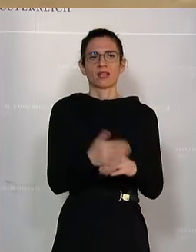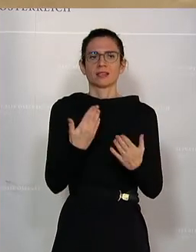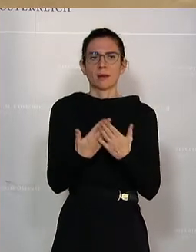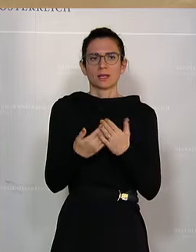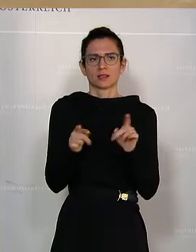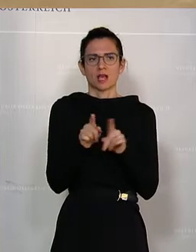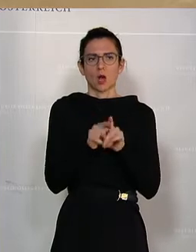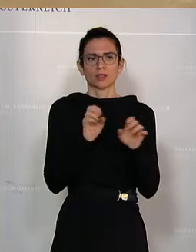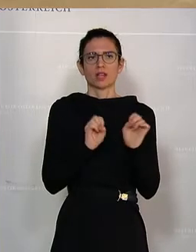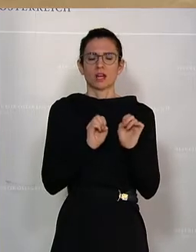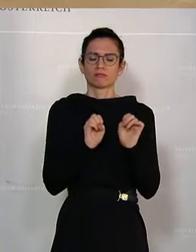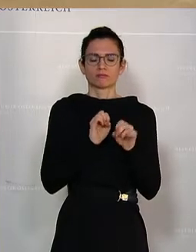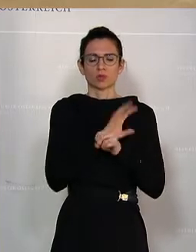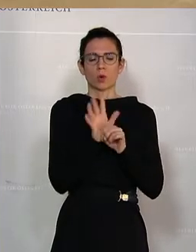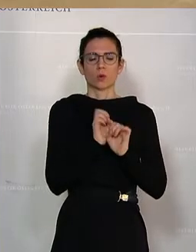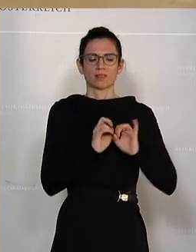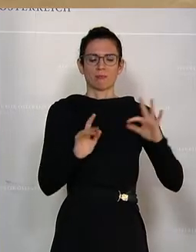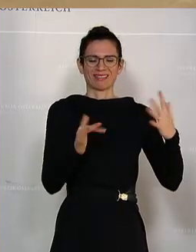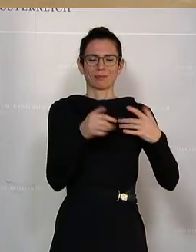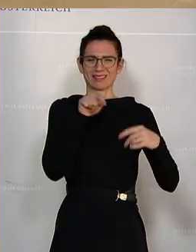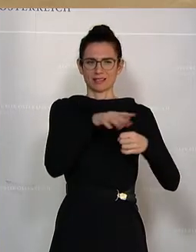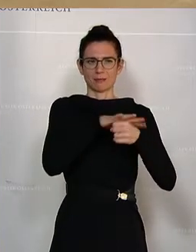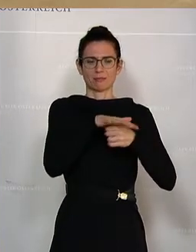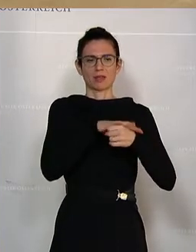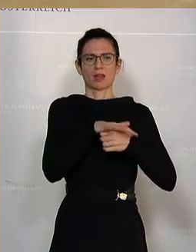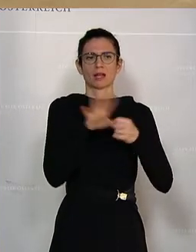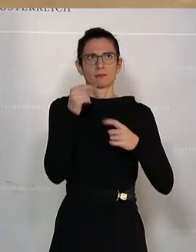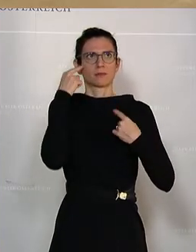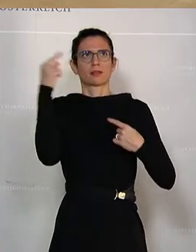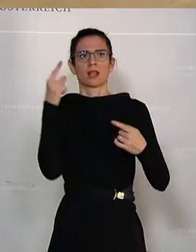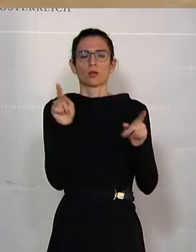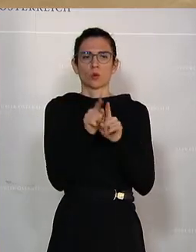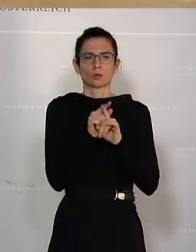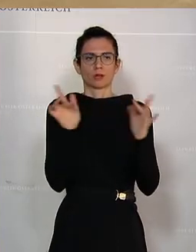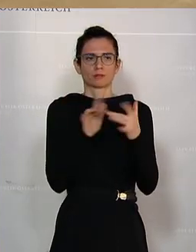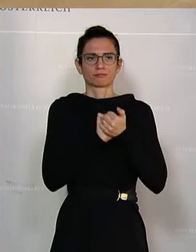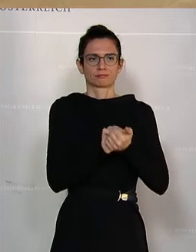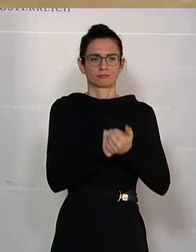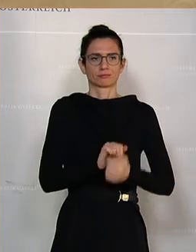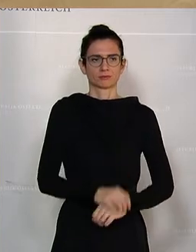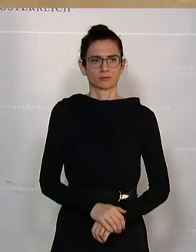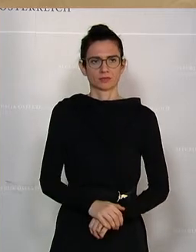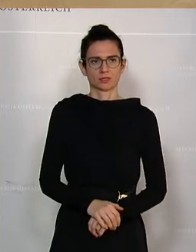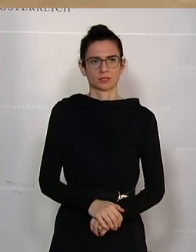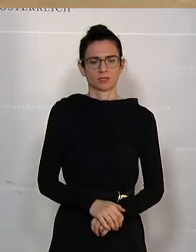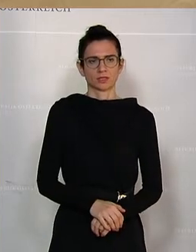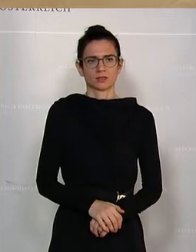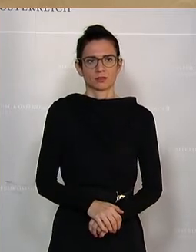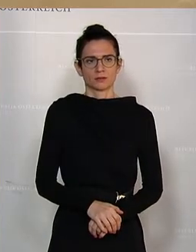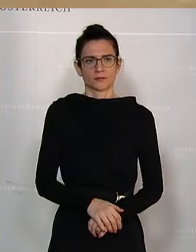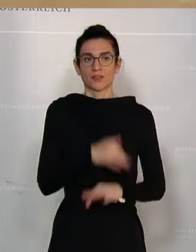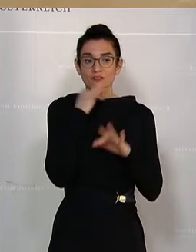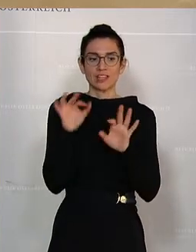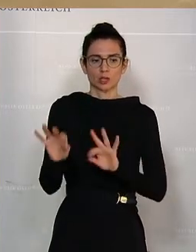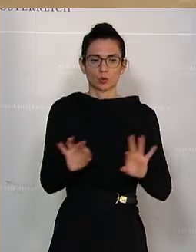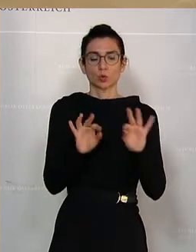auch die Corona-Pandemie auch in diesem Segment bestmöglich bekämpfen können. Also, wir haben hier vieles zu tun, aber